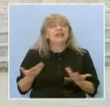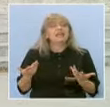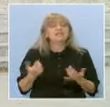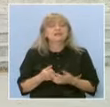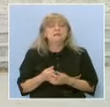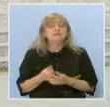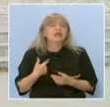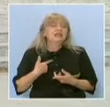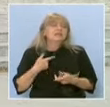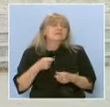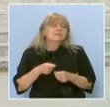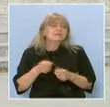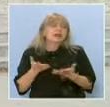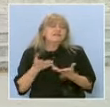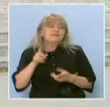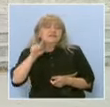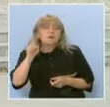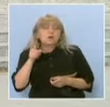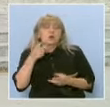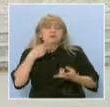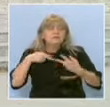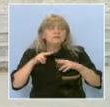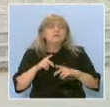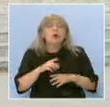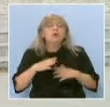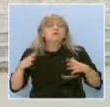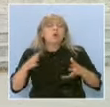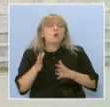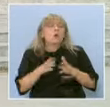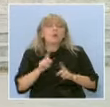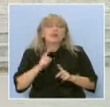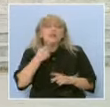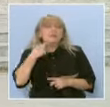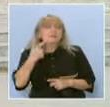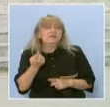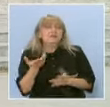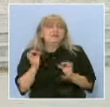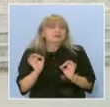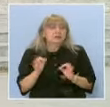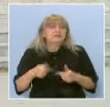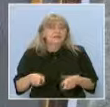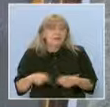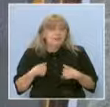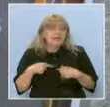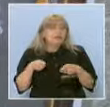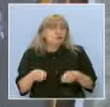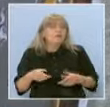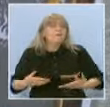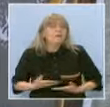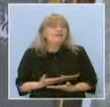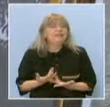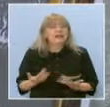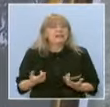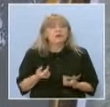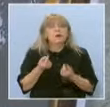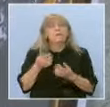занимава с някакви въпроси, които повечето хора не си ги питат. На мен точно това ми е интересно и е малко